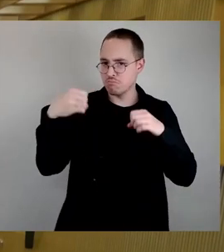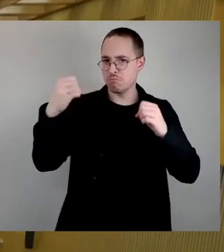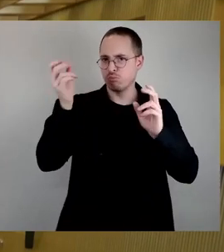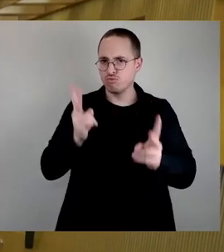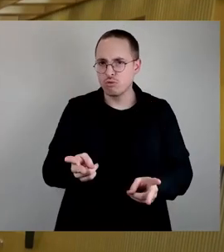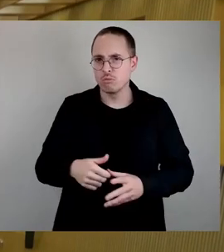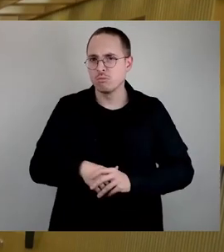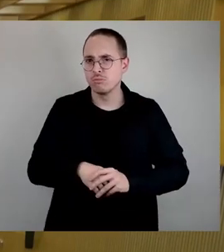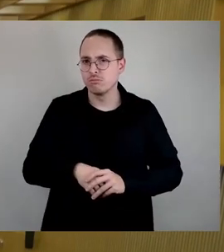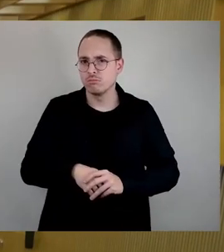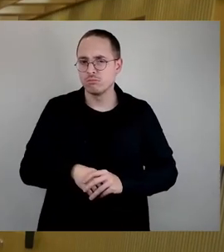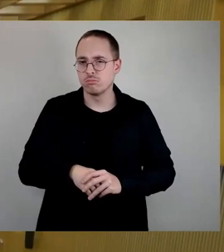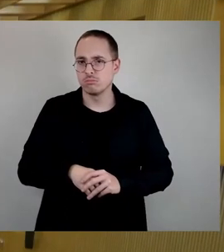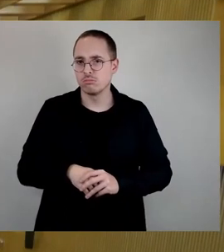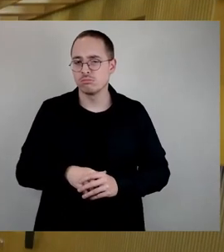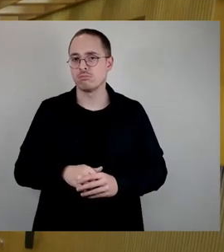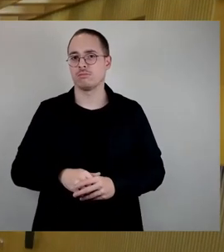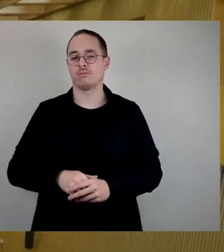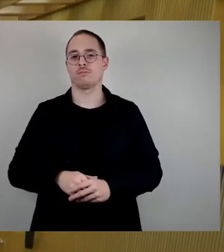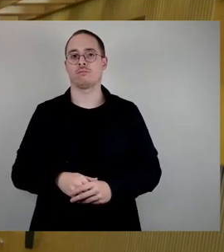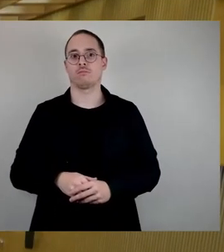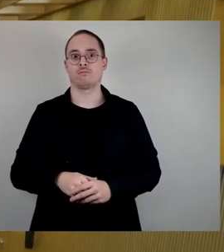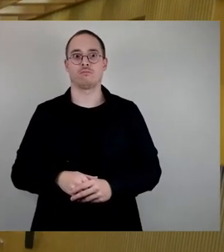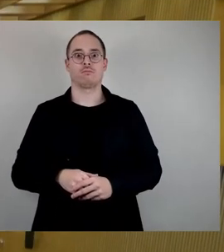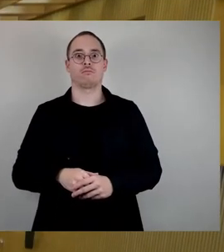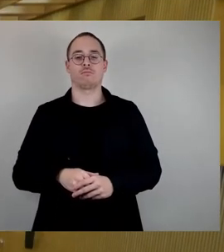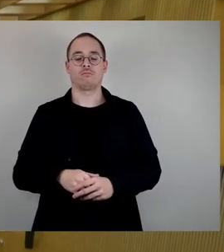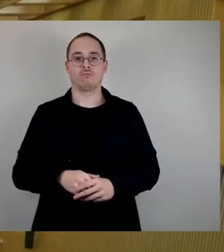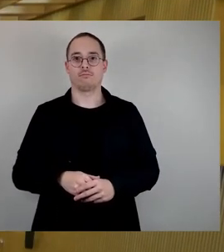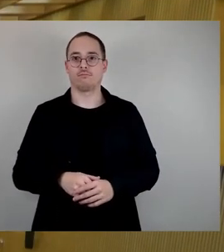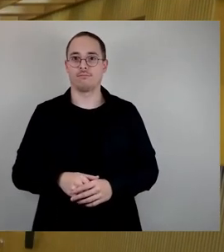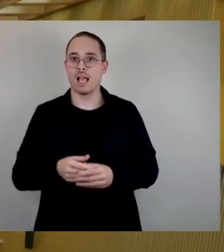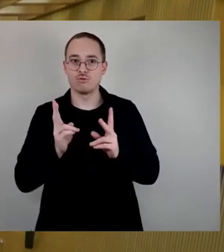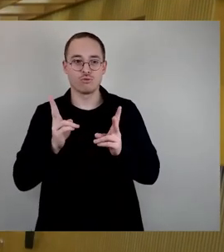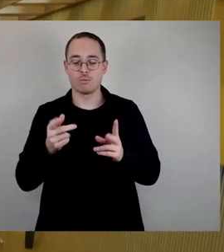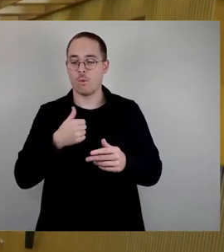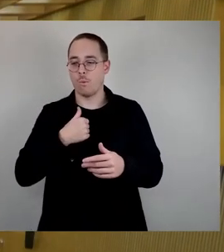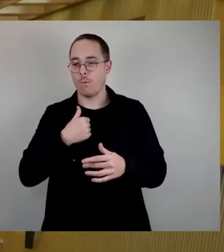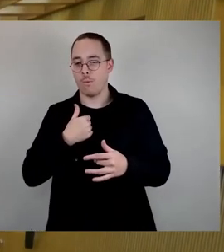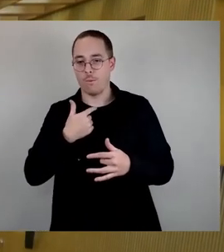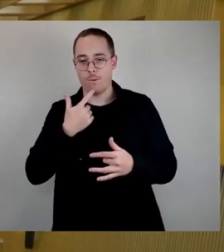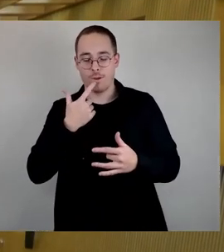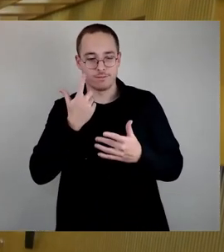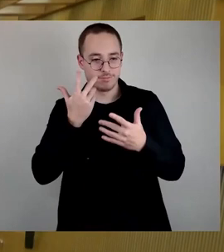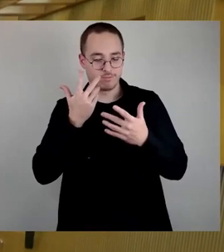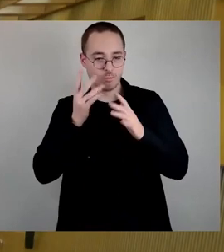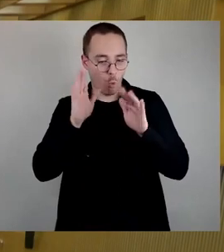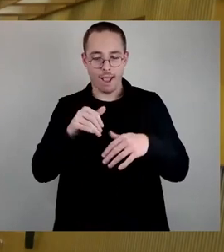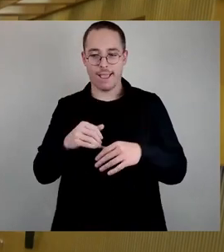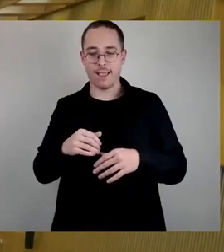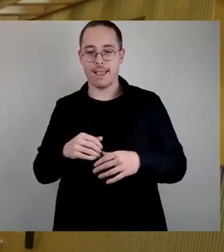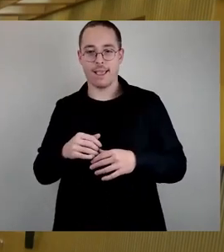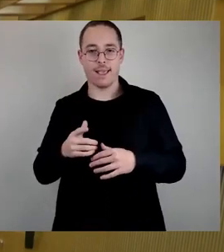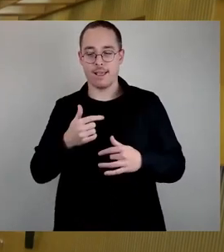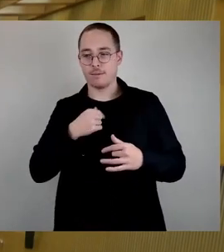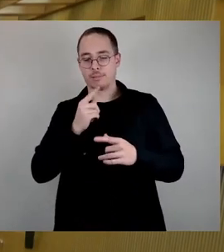Das war so wenig Fett hier. Machen wir das sicherheitshalber, damit es hier keine bösen